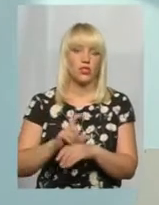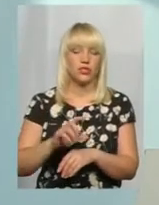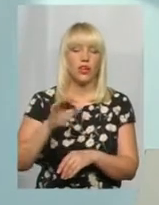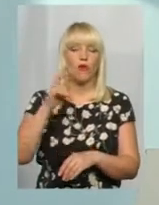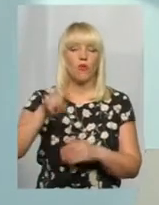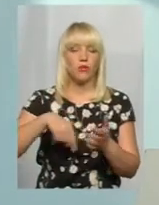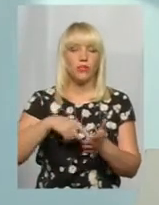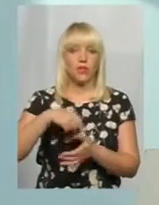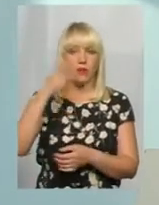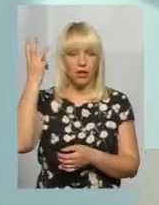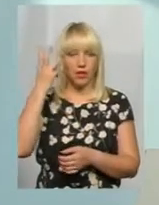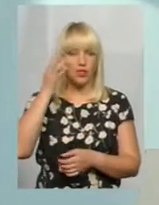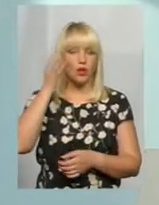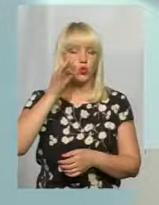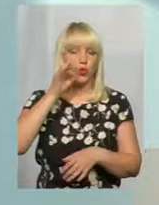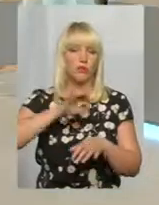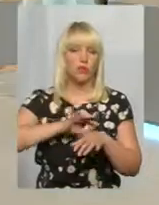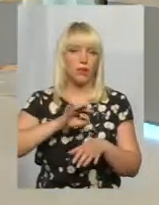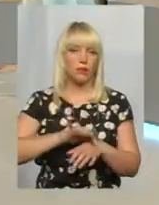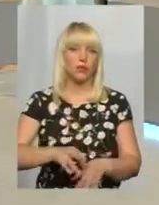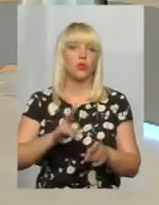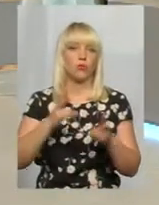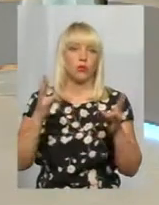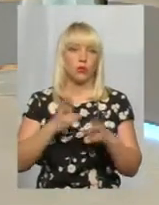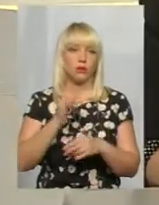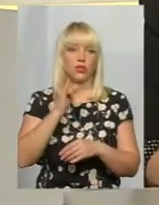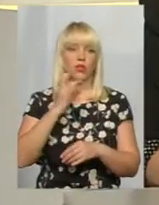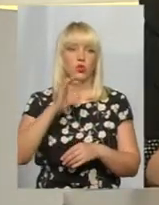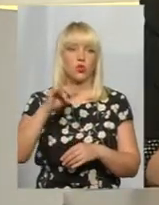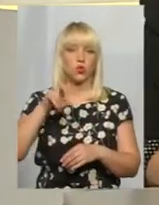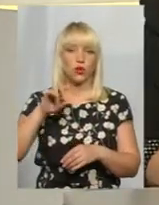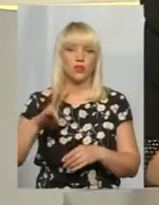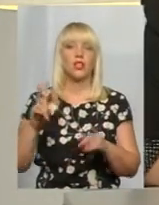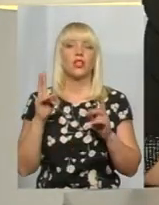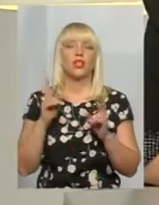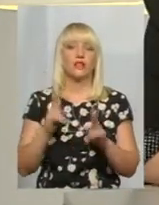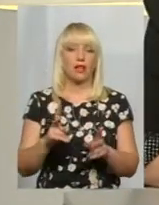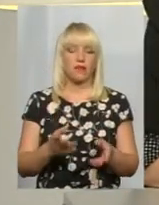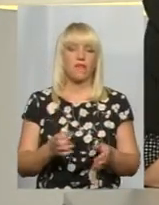діабет, які потребують препаратів інсуліну. То як вирішується проблема зараз?